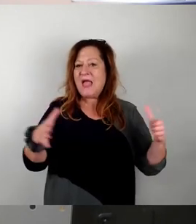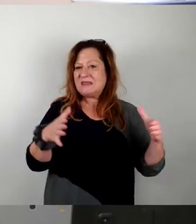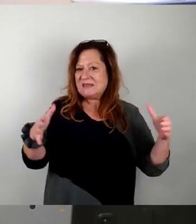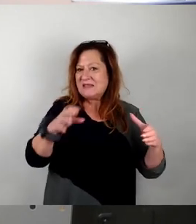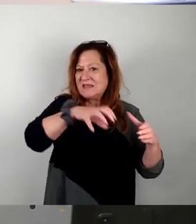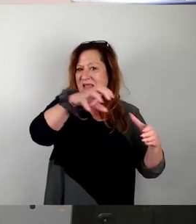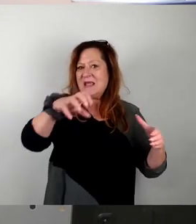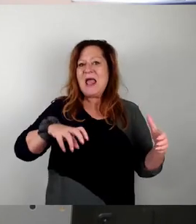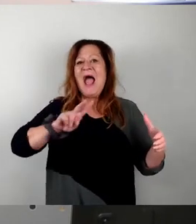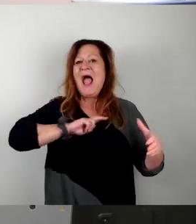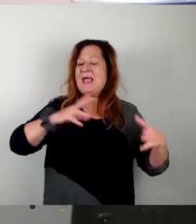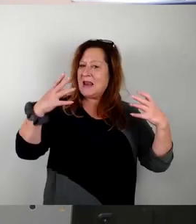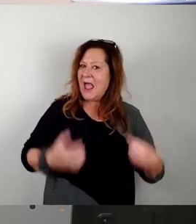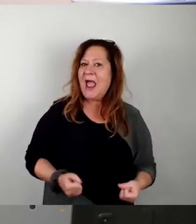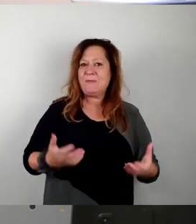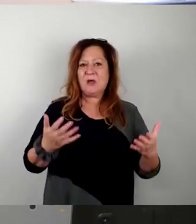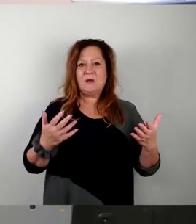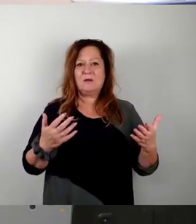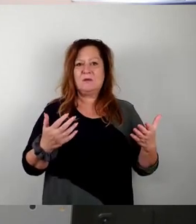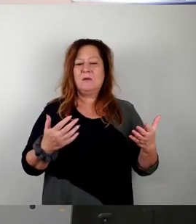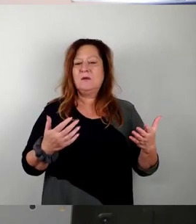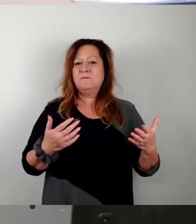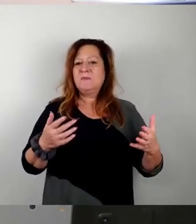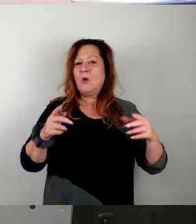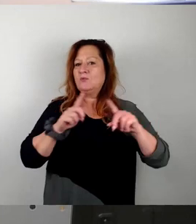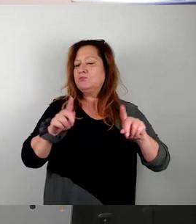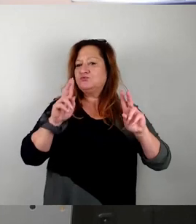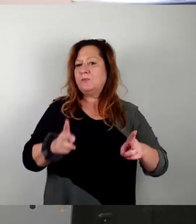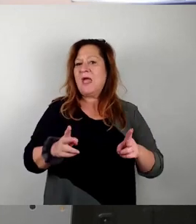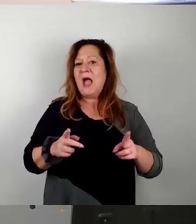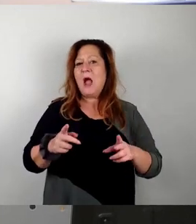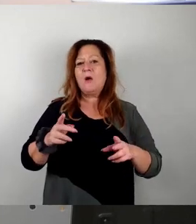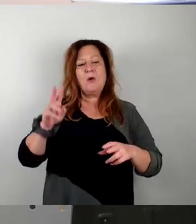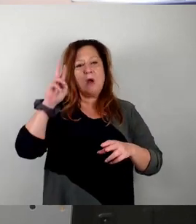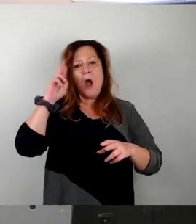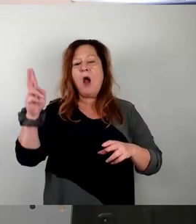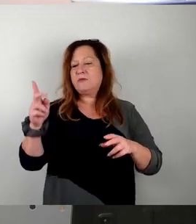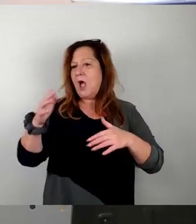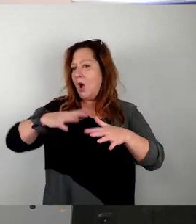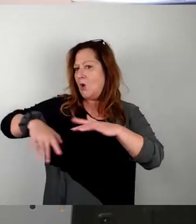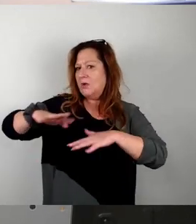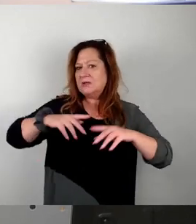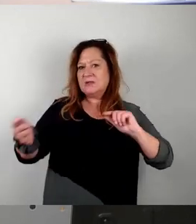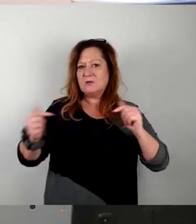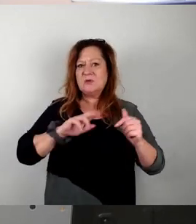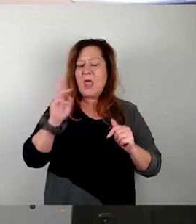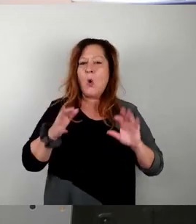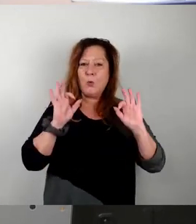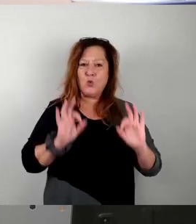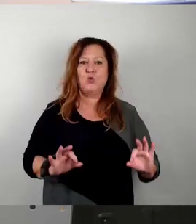Eigenheimsiedlung, die sich bestimmte Teile in diesem Stadtrat auch sehr wünschen. Und deswegen ist das ganz gut, dass die